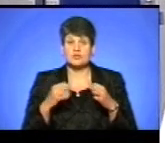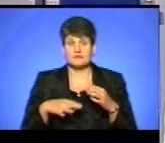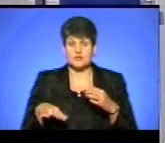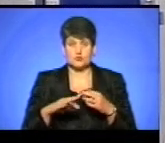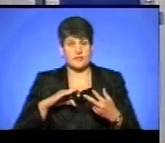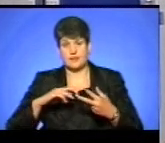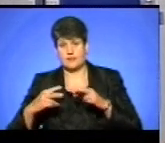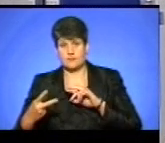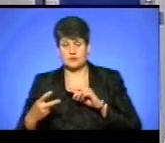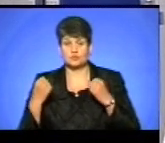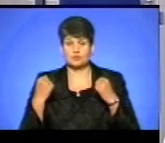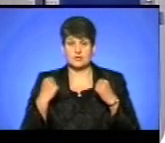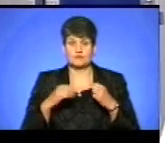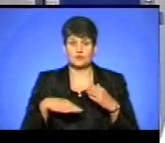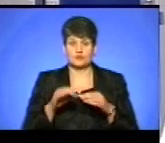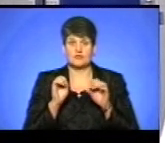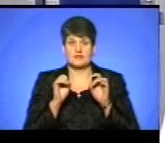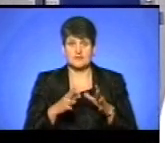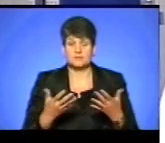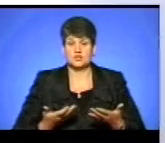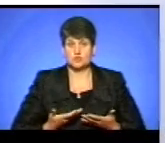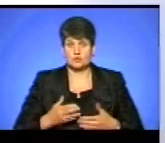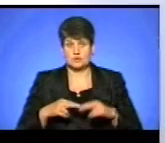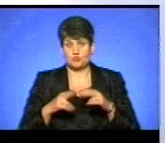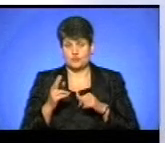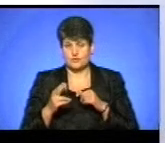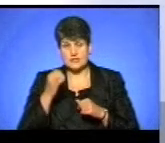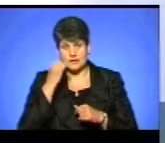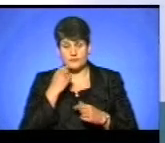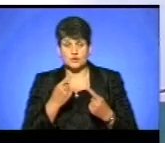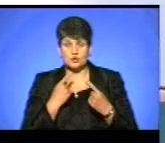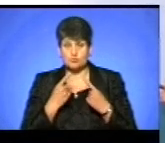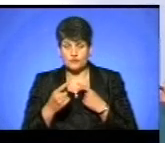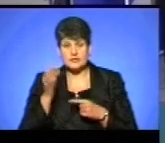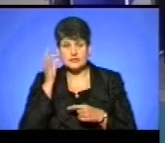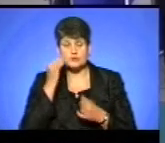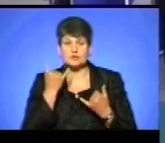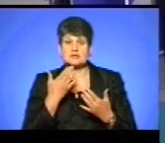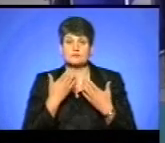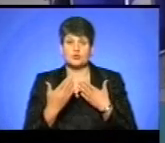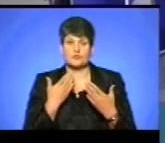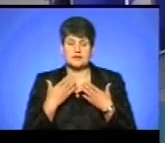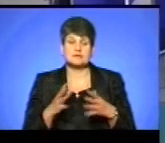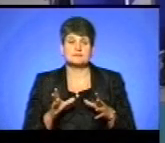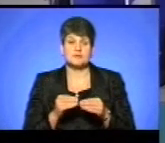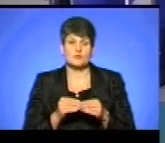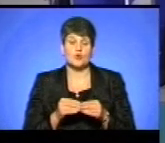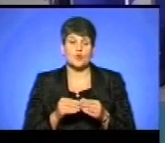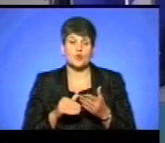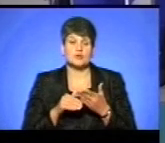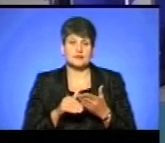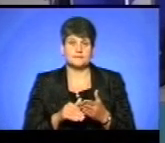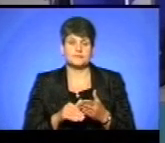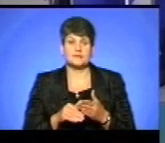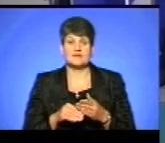навпаки, спортивні зони віддавалися під житлову забудову. Я дякую вам за розмову і нагадаю, що сьогодні ми спілкувалися з півкоординатом всеукраїнської